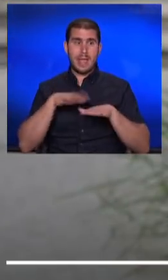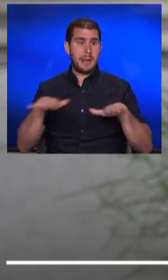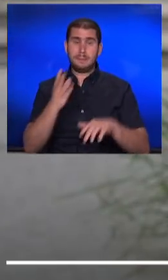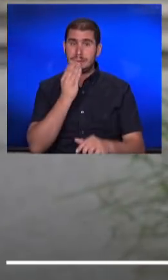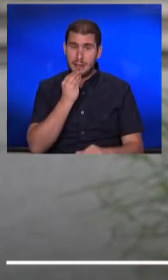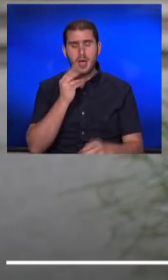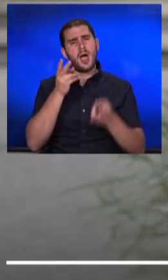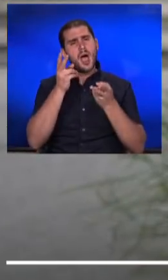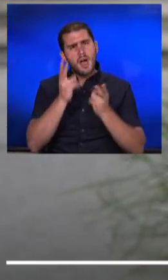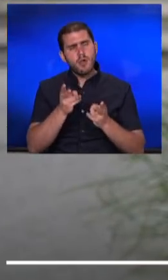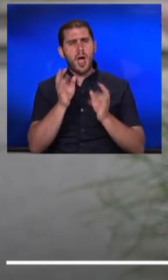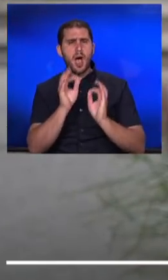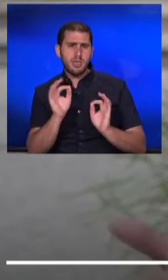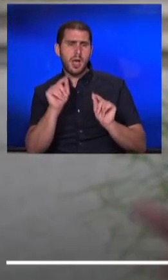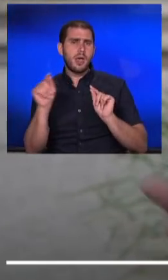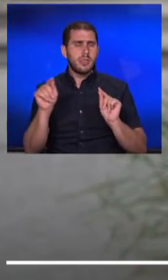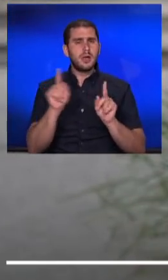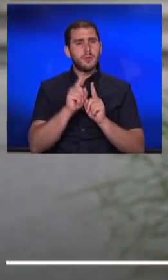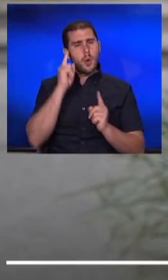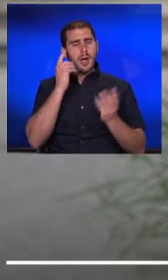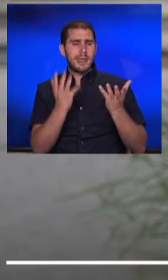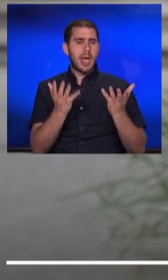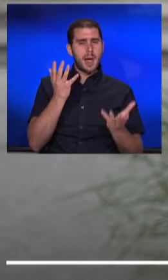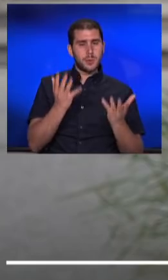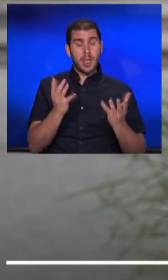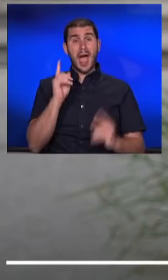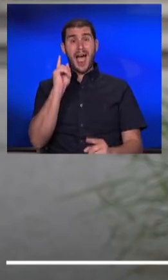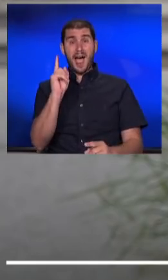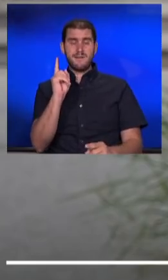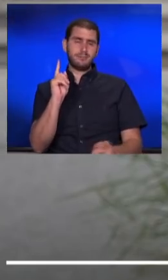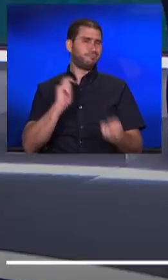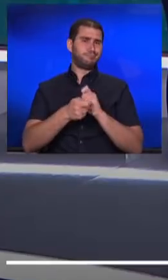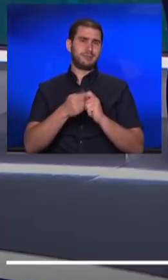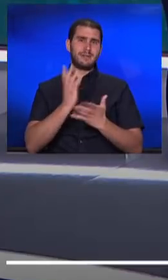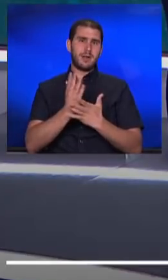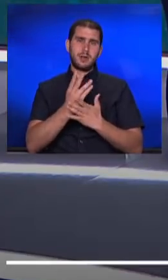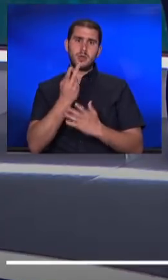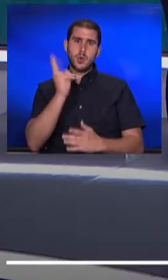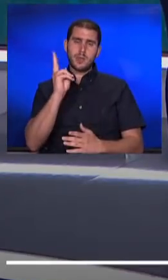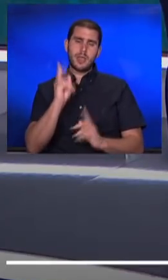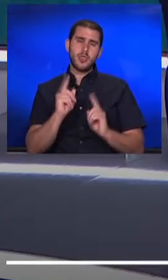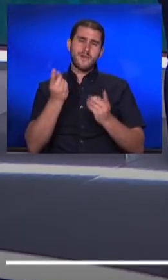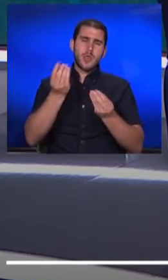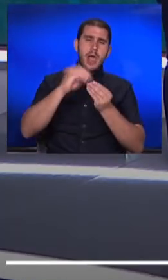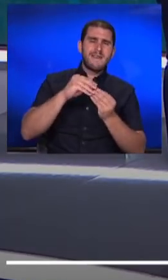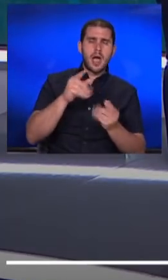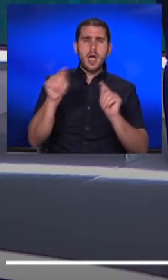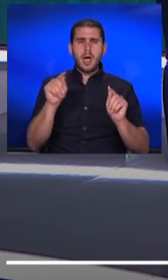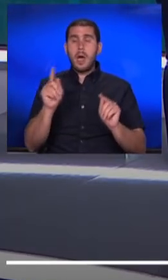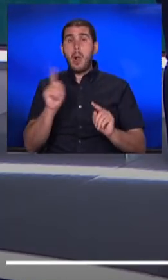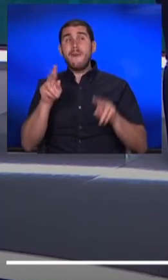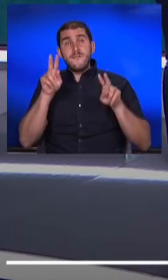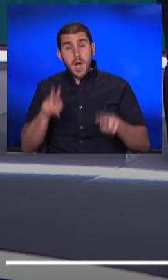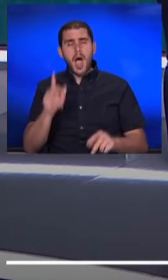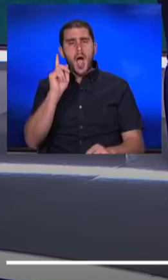אפשר היה עדיין באמת להתלבט. מכיוון שיש דיבור על יותר תופעות לוואי, לא בצורה משמעותית,